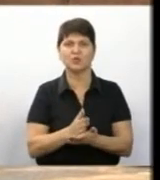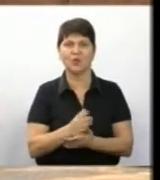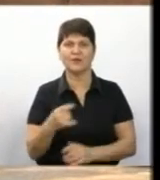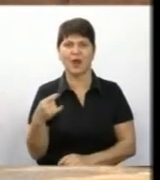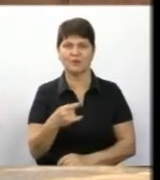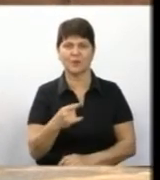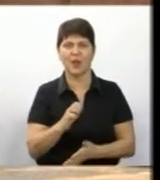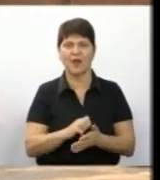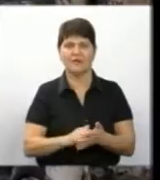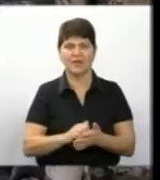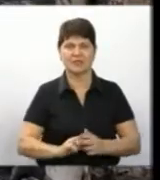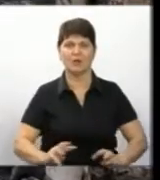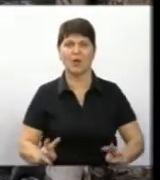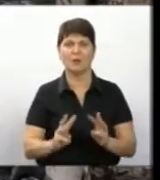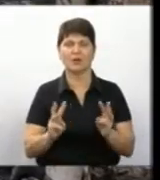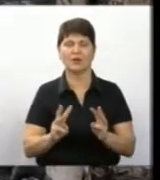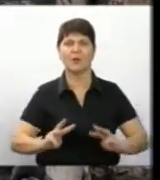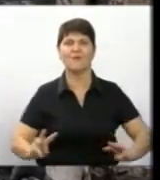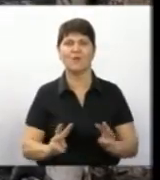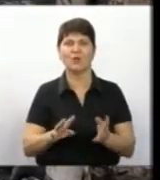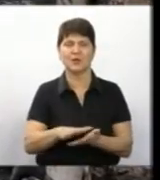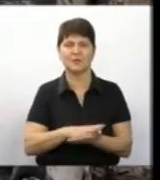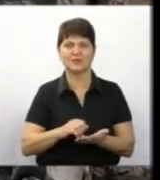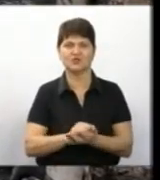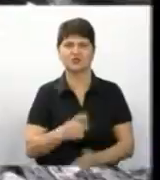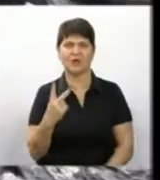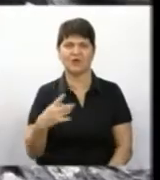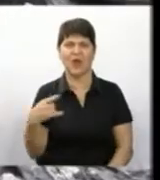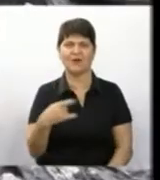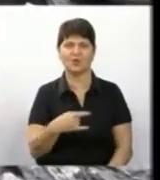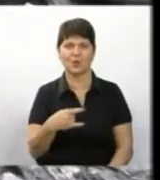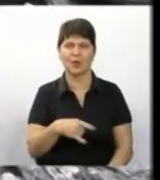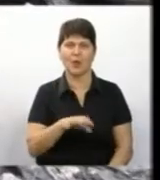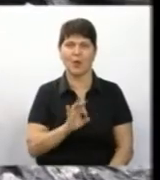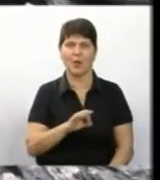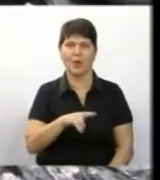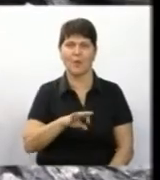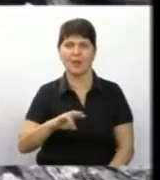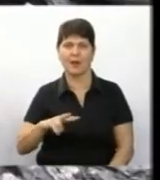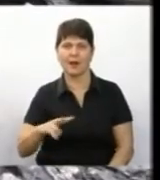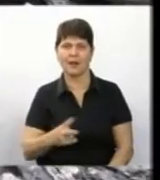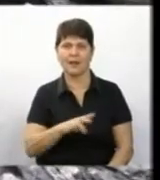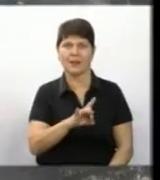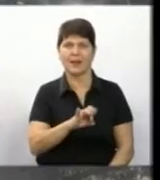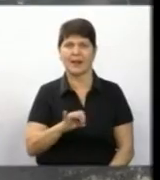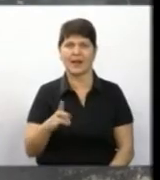Внаслідок пожежі вогнем знищено два автомобілі, опіль, теріно, а також